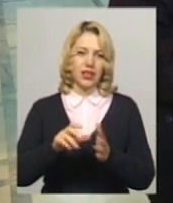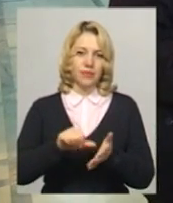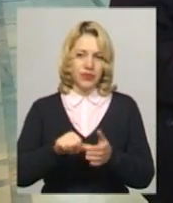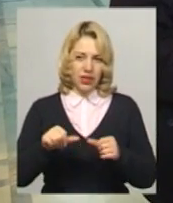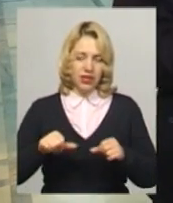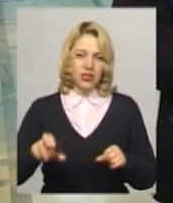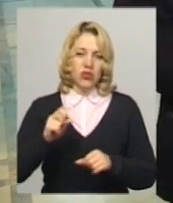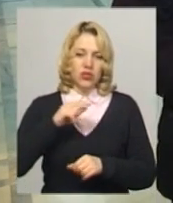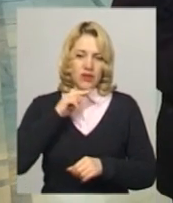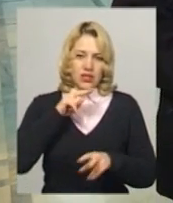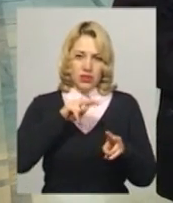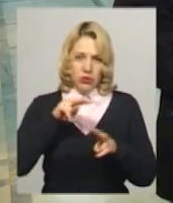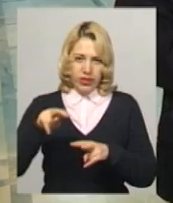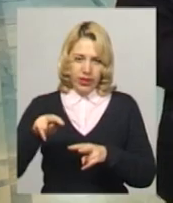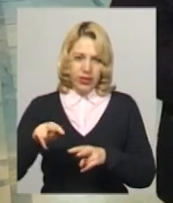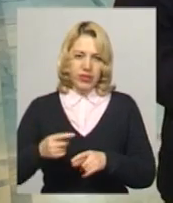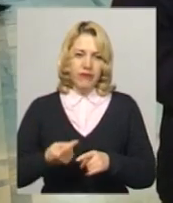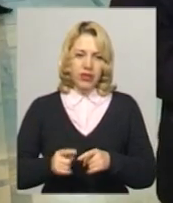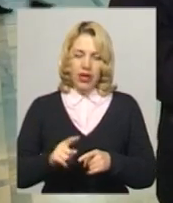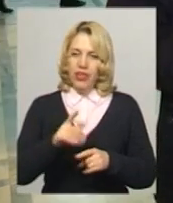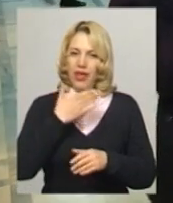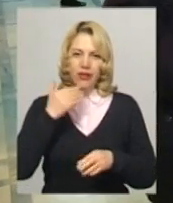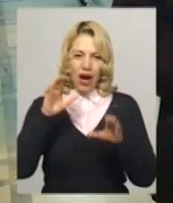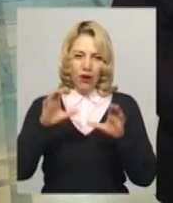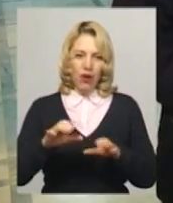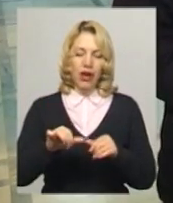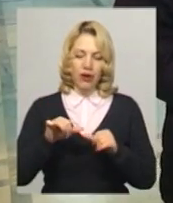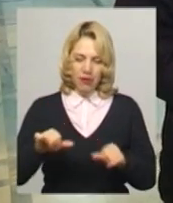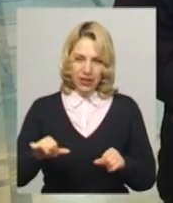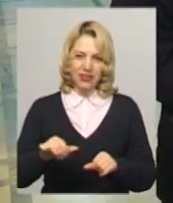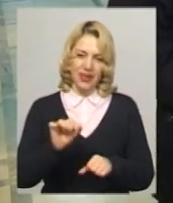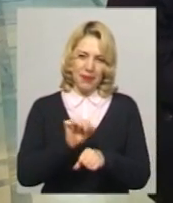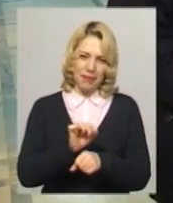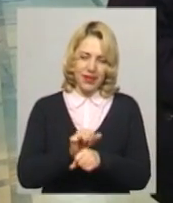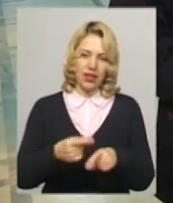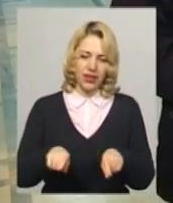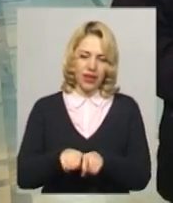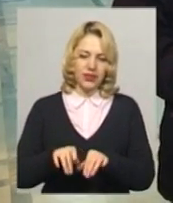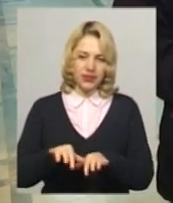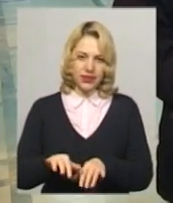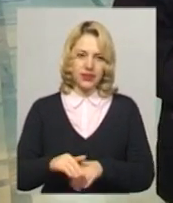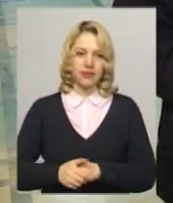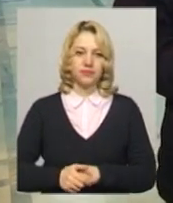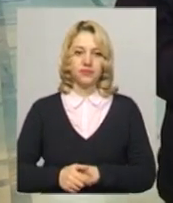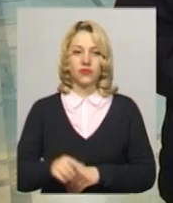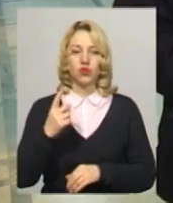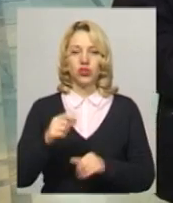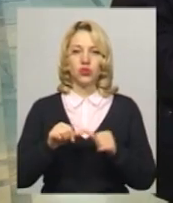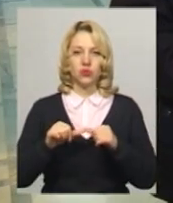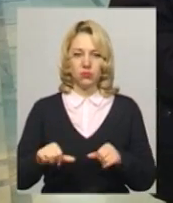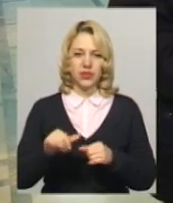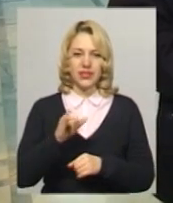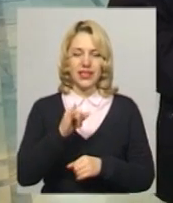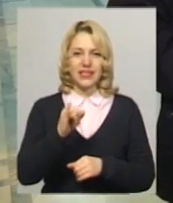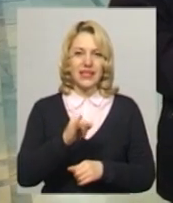зауваження спостерігачів, що це незаконно, комісія зважала і припиняла такі дії. В одній комісії з